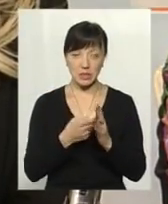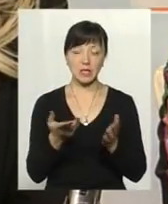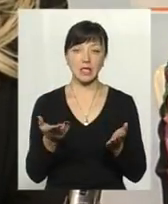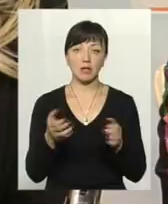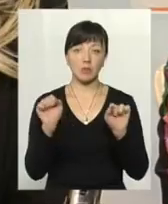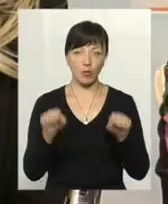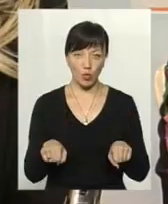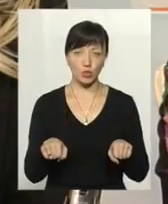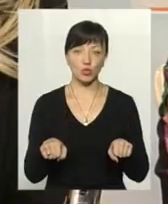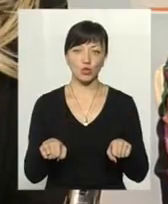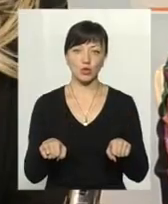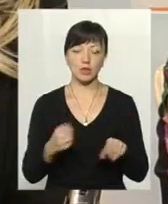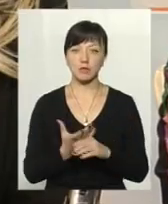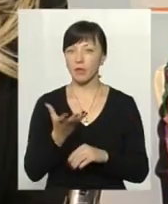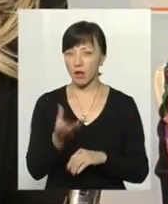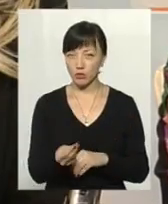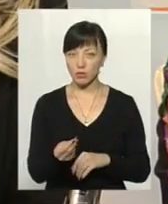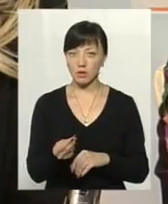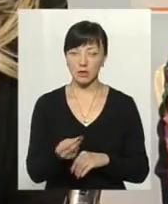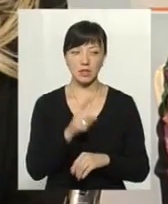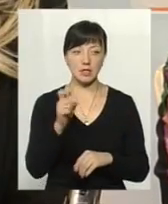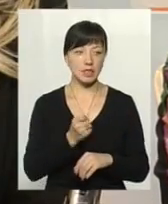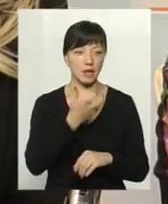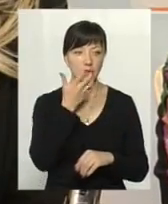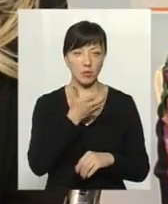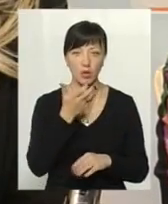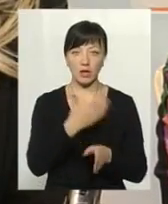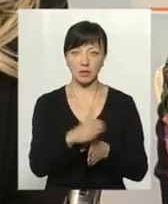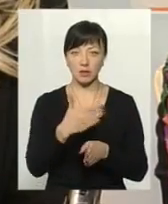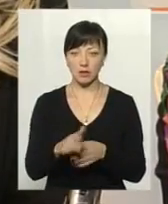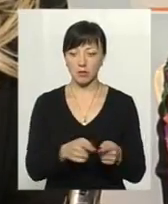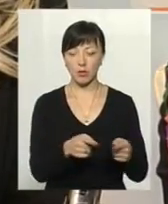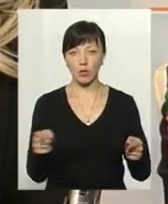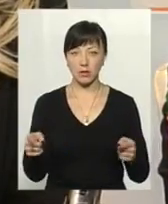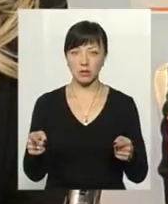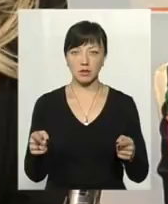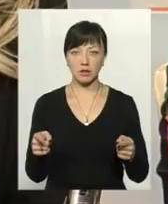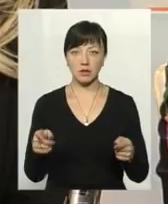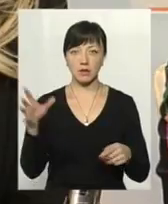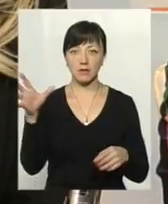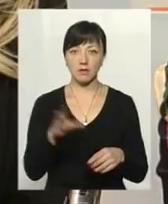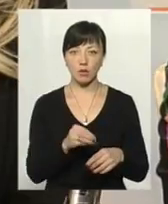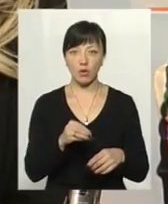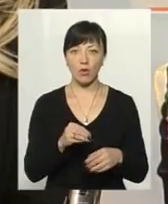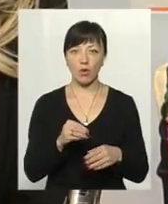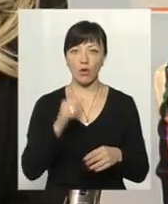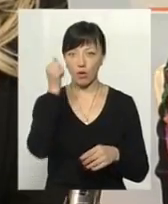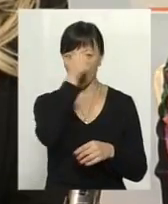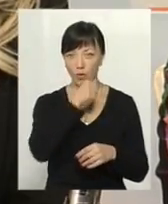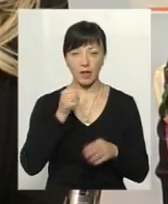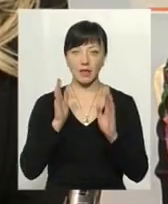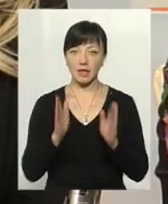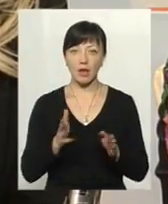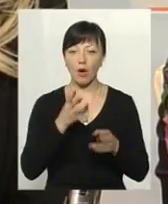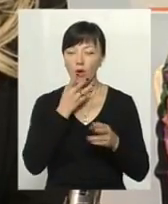можуть сплачувати за тепло рівними долями протягом календарного року. Тобто, не